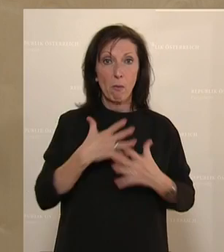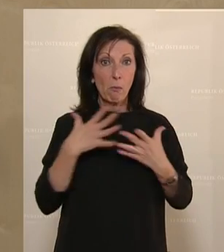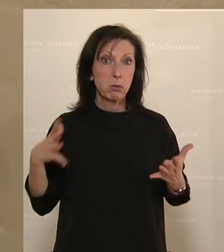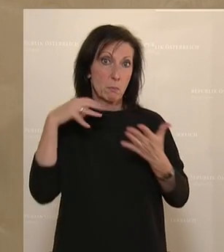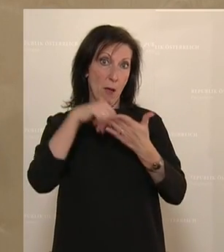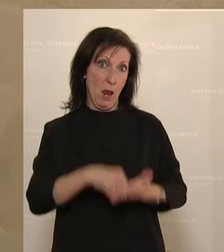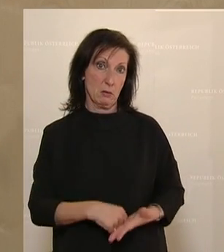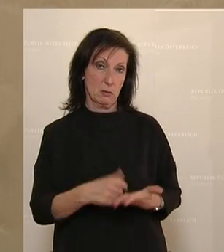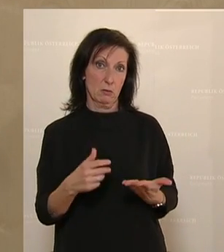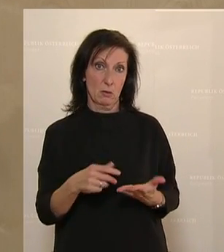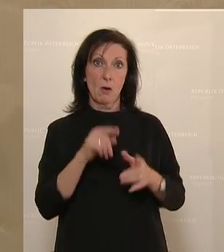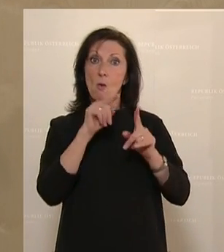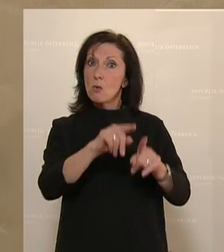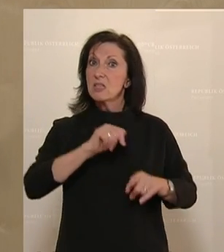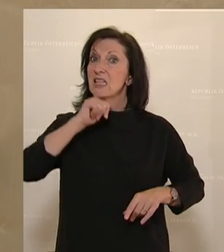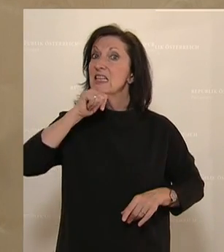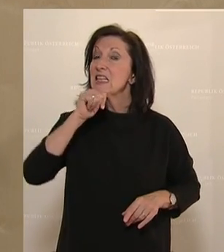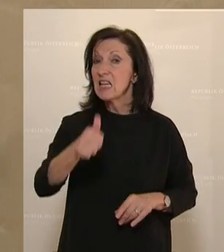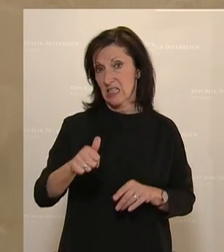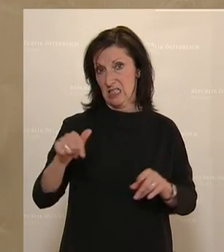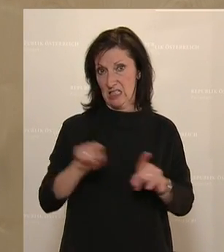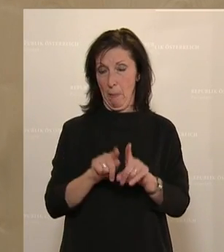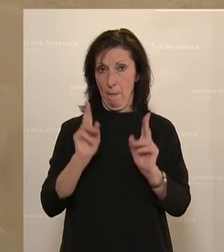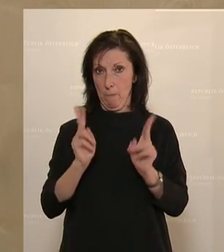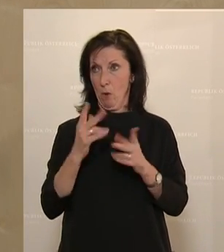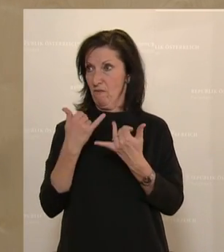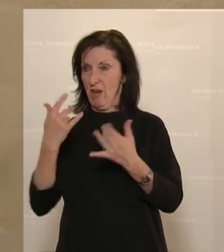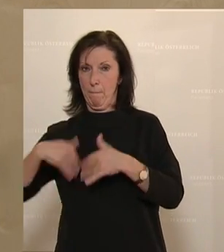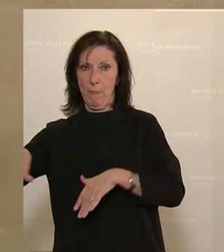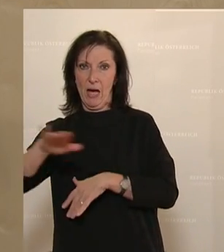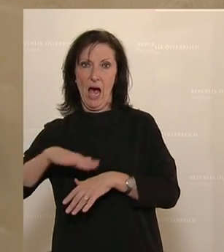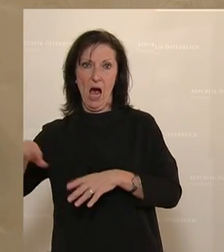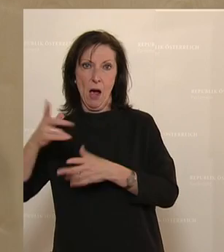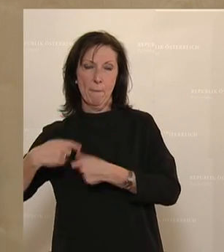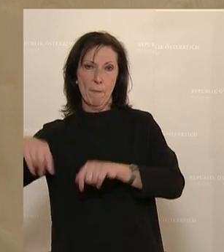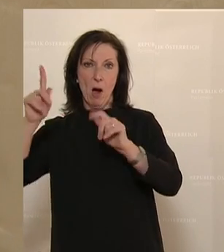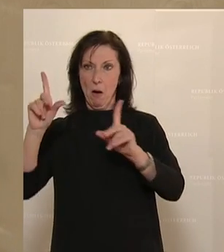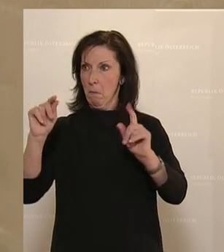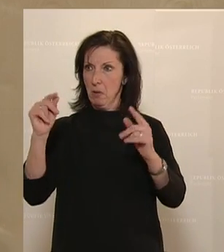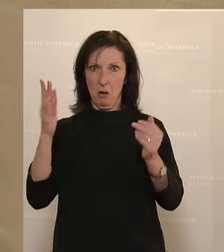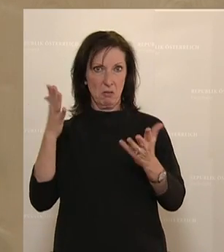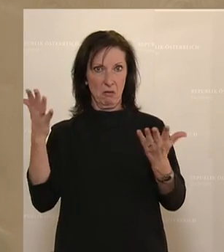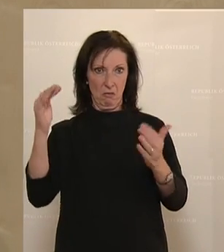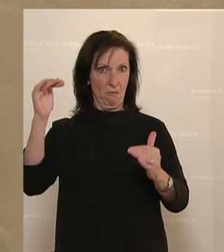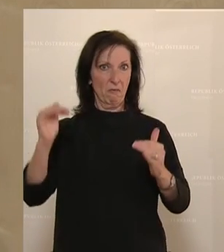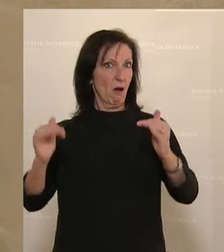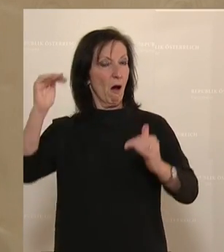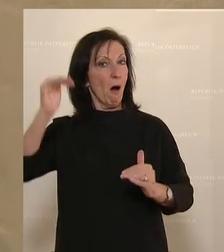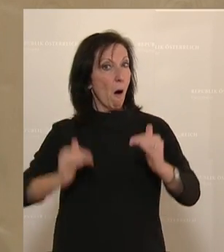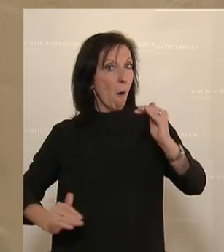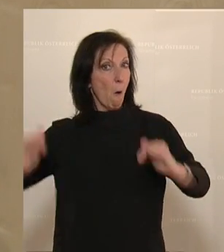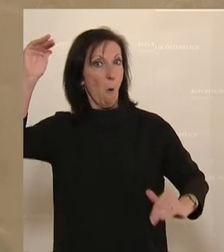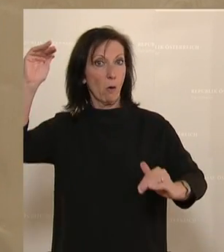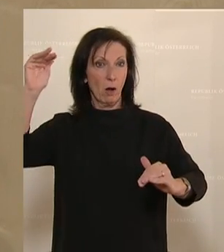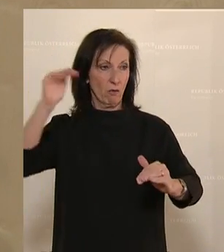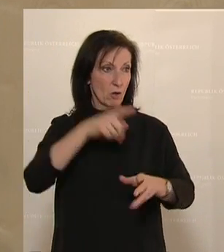und haben diese Möglichkeiten nicht. Es wird also eine Ungleichbehandlung geschaffen zwischen Menschen, die schwer